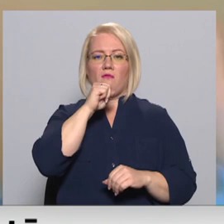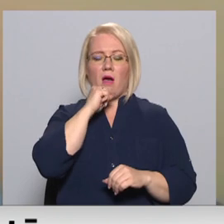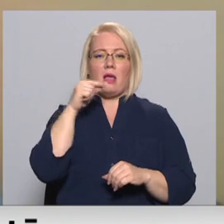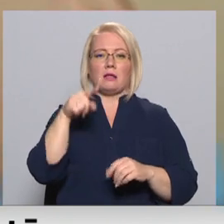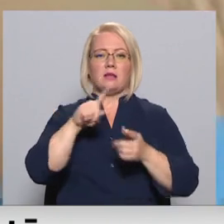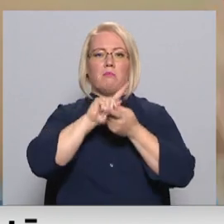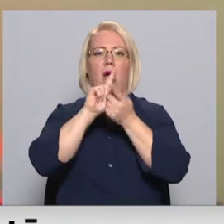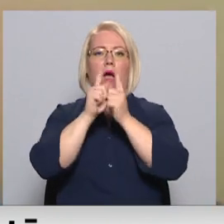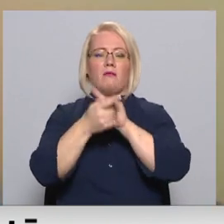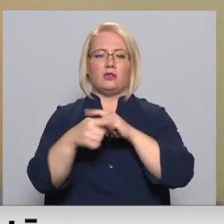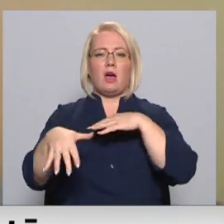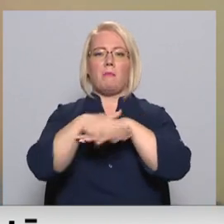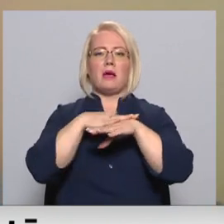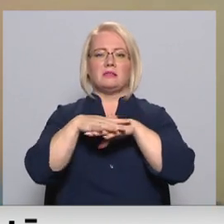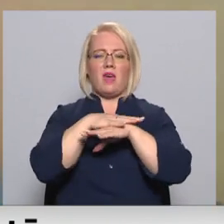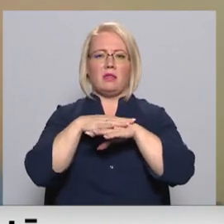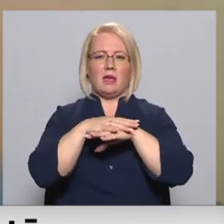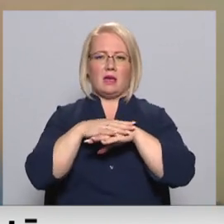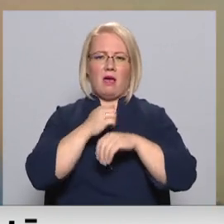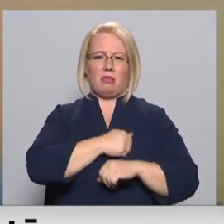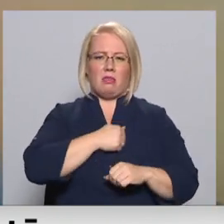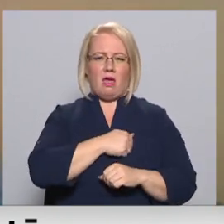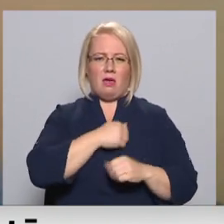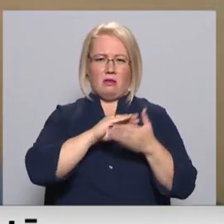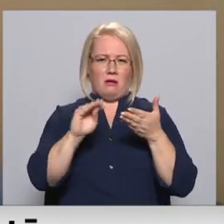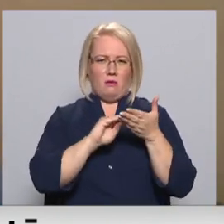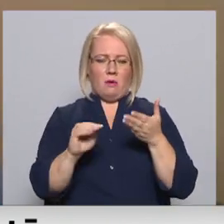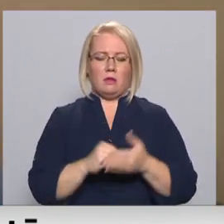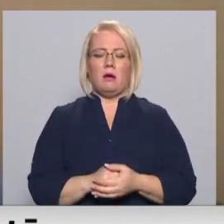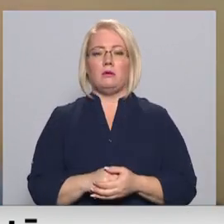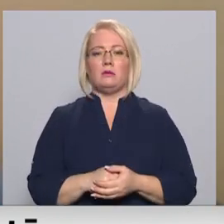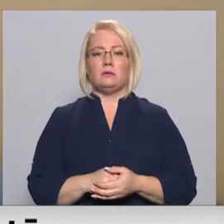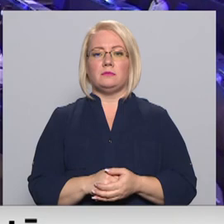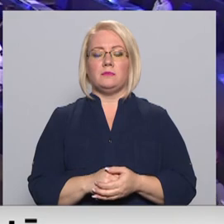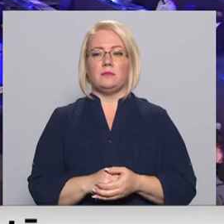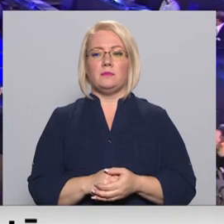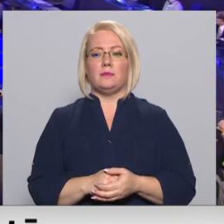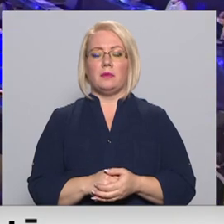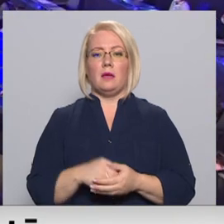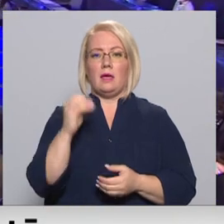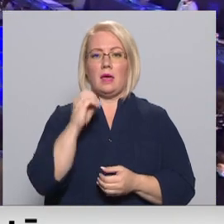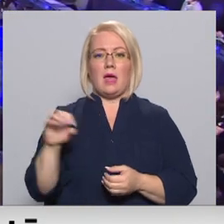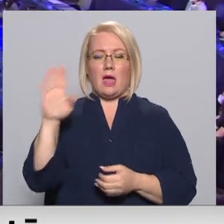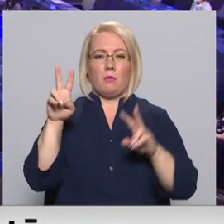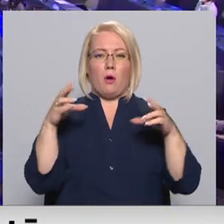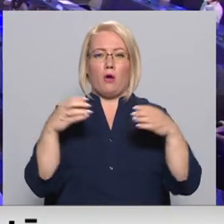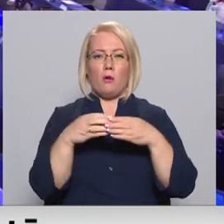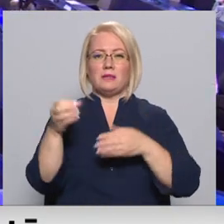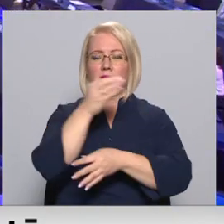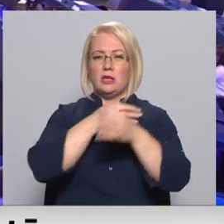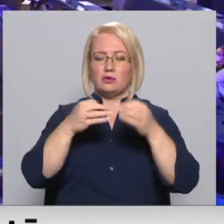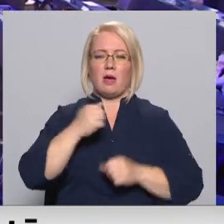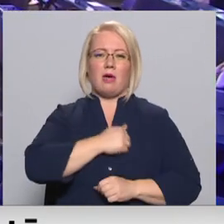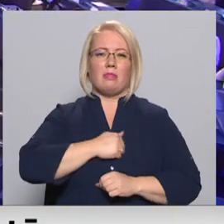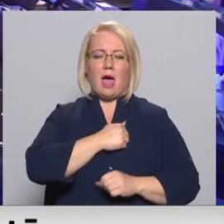pārvērsties tādā masvēdīgā naidā. Eiropas komisija diskutēja par to, ka naida